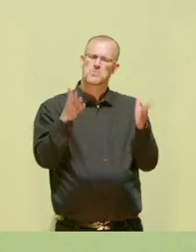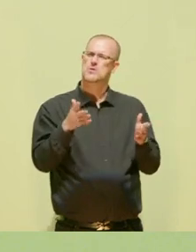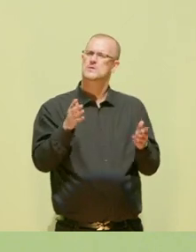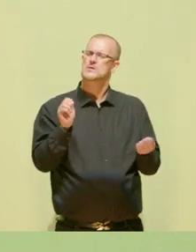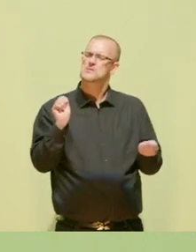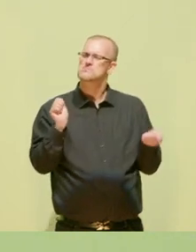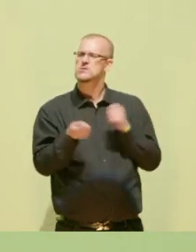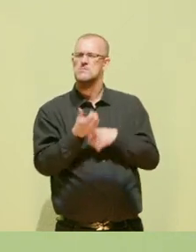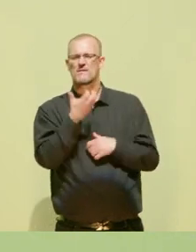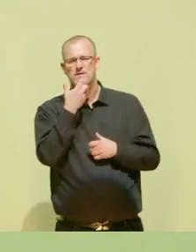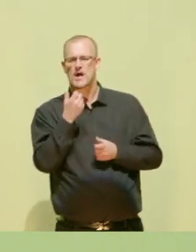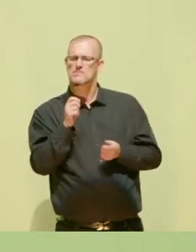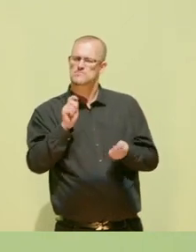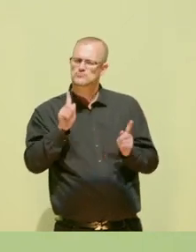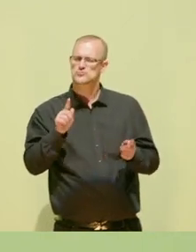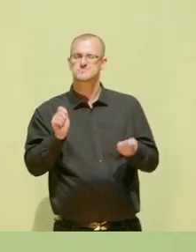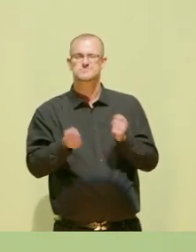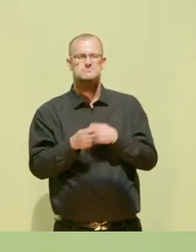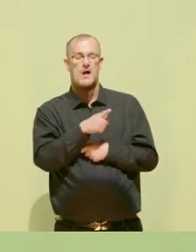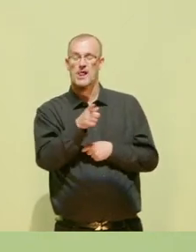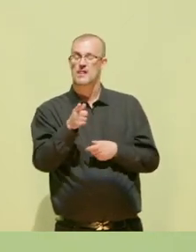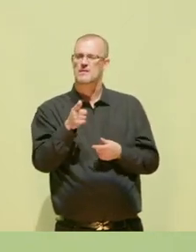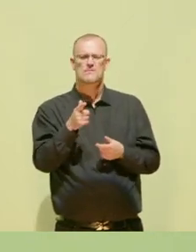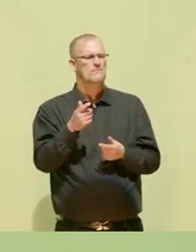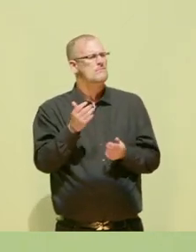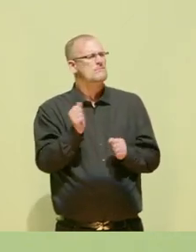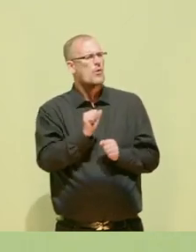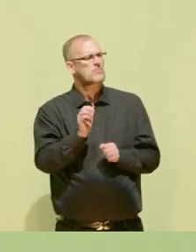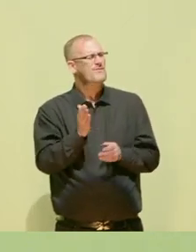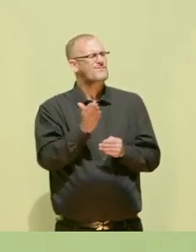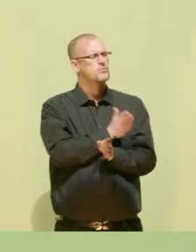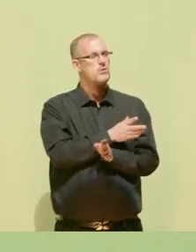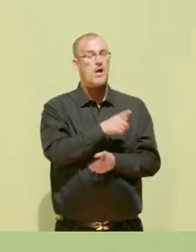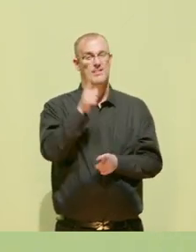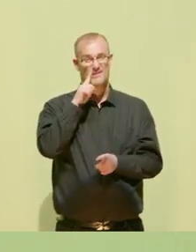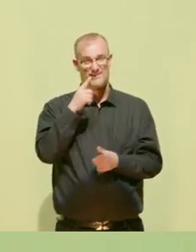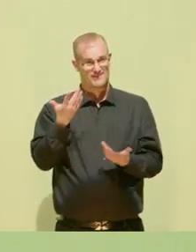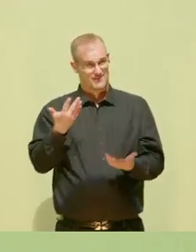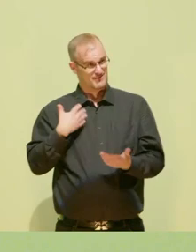Vermutlich, weil sie wussten, dass sie sich damit unbeliebt machen würden.